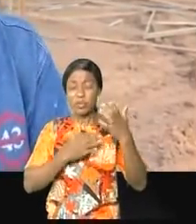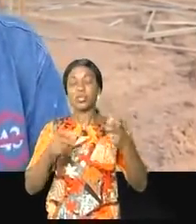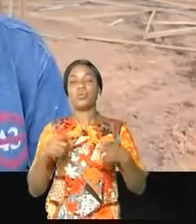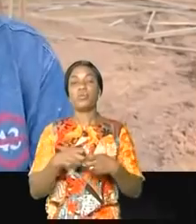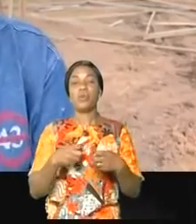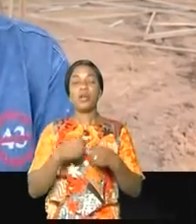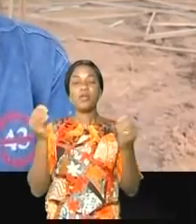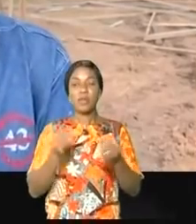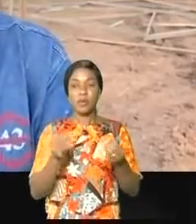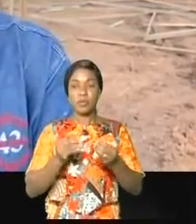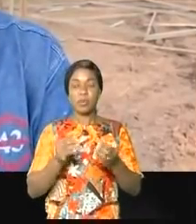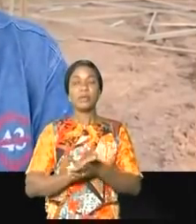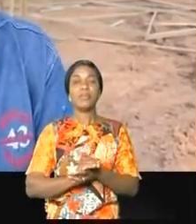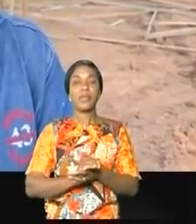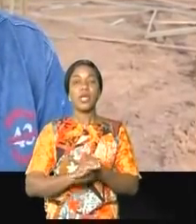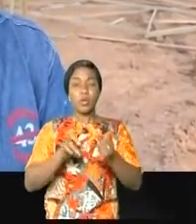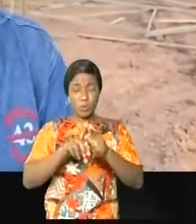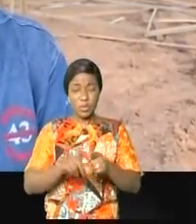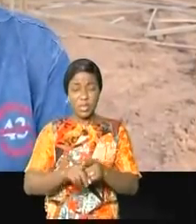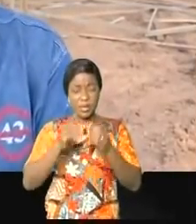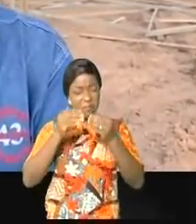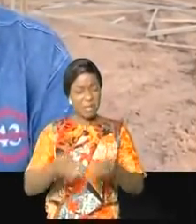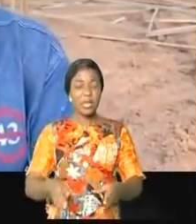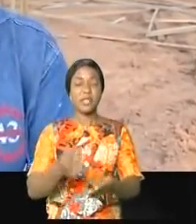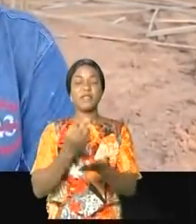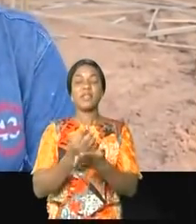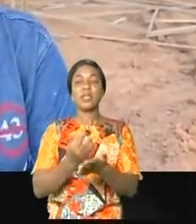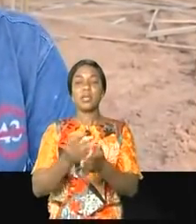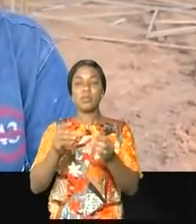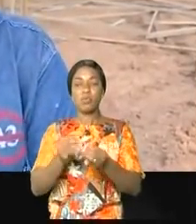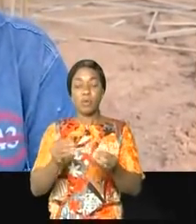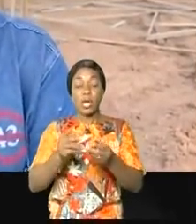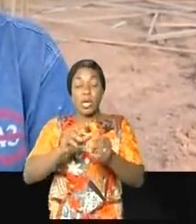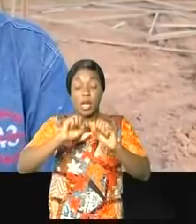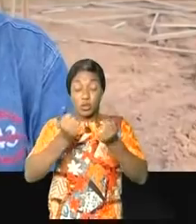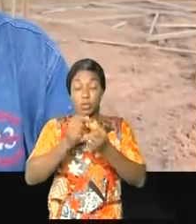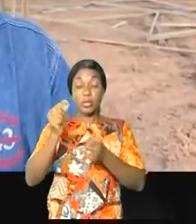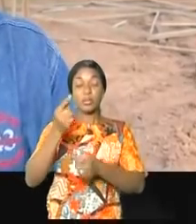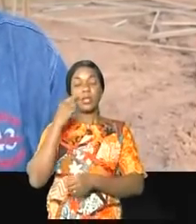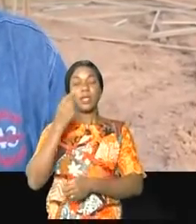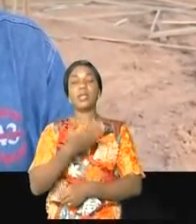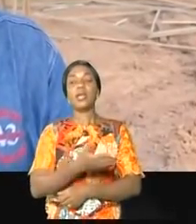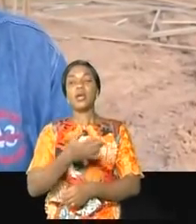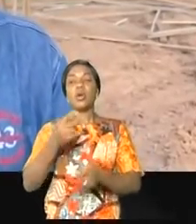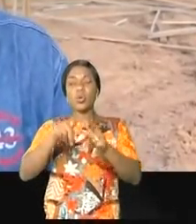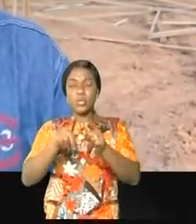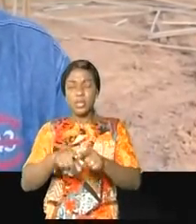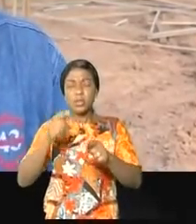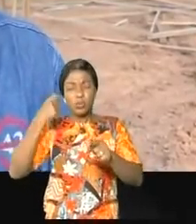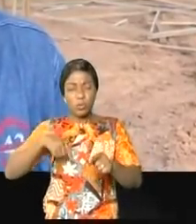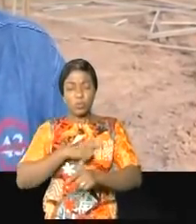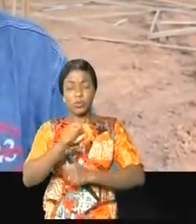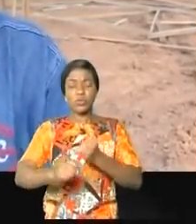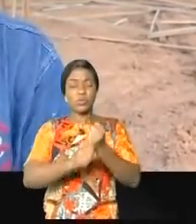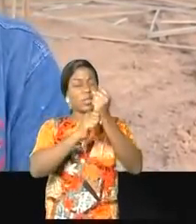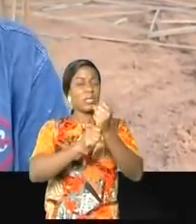sur le revenu du pays et sur la Snell, nous a dépêché pour qu montre aux Kinois que nous devons nous soutenir au lieu de